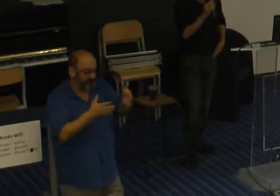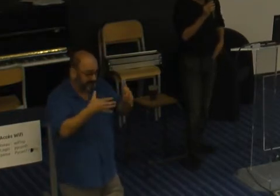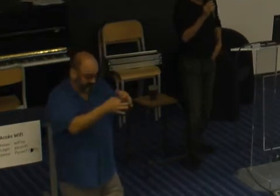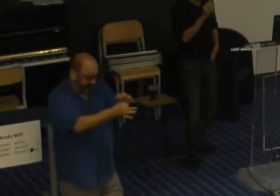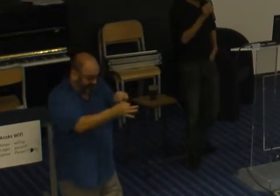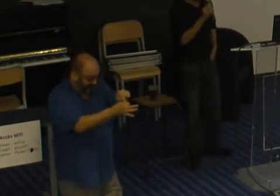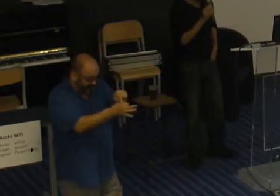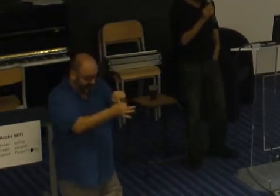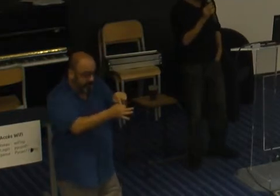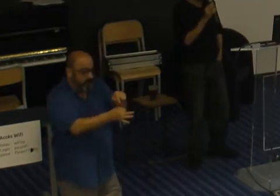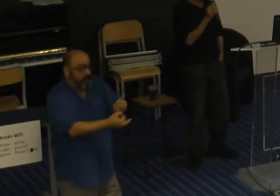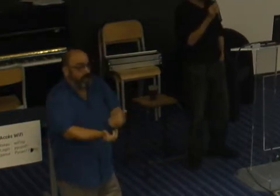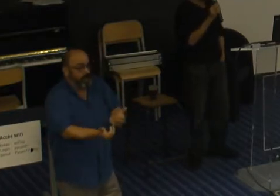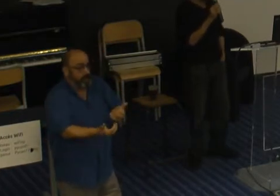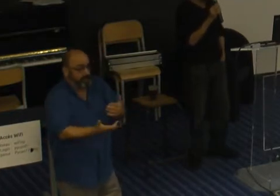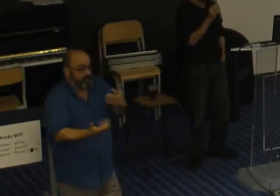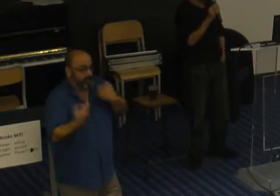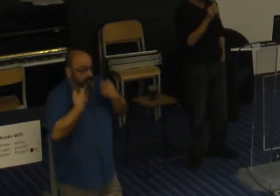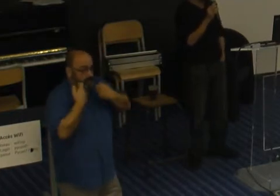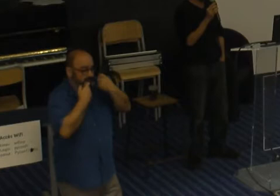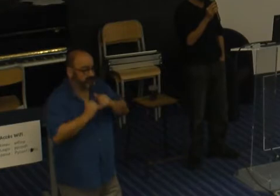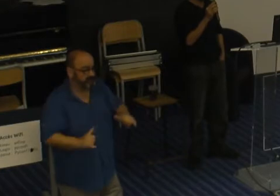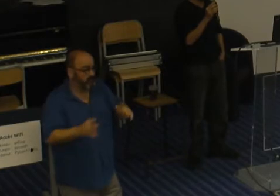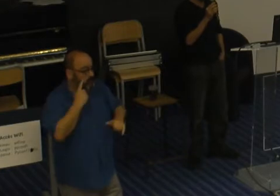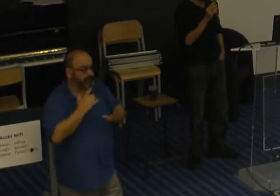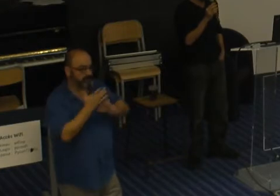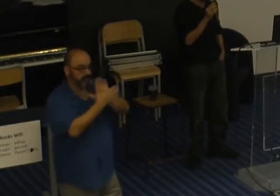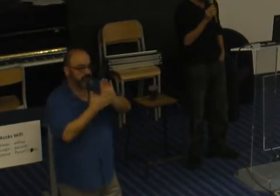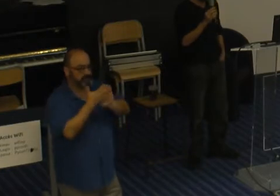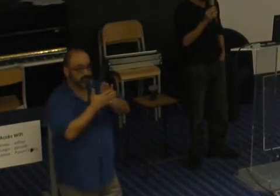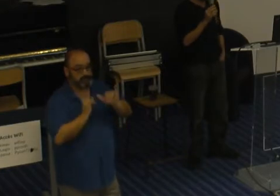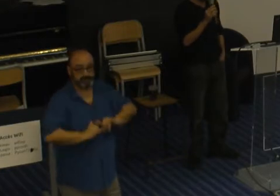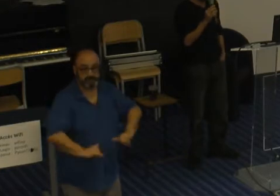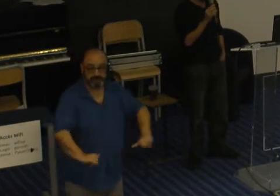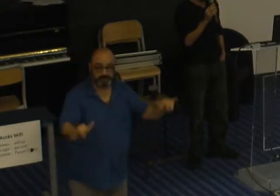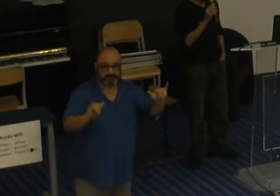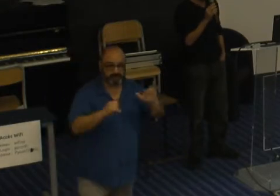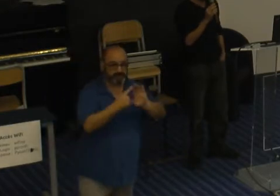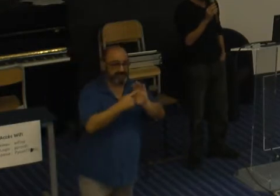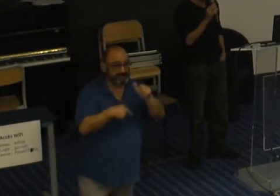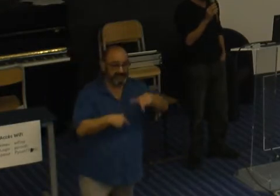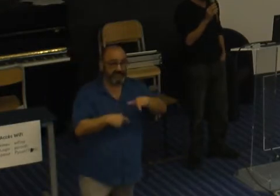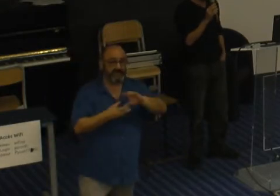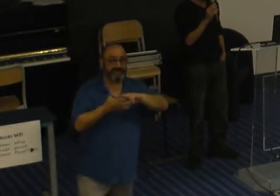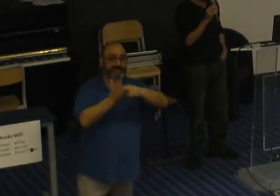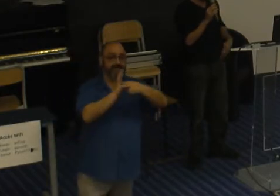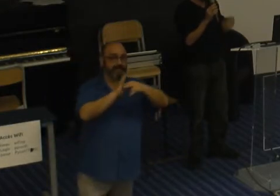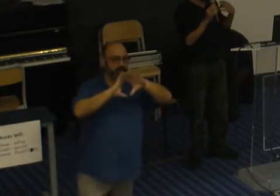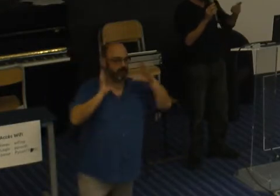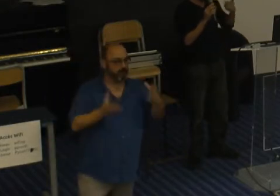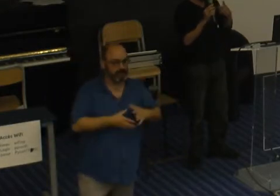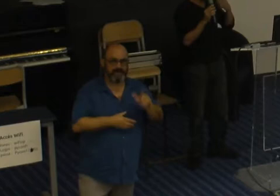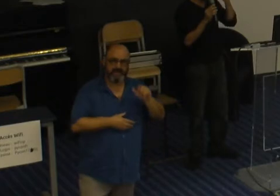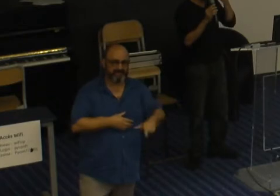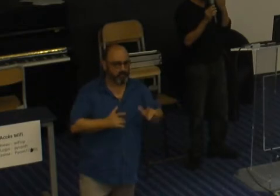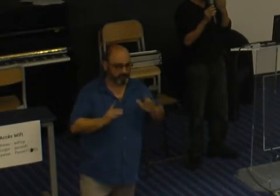Pourtant, c'est eux qui consomment le plus de Botox. Pourquoi ? Parce qu'en fait, tous les gens qui sont dans le milieu tech, ils sont poussés par le jeunisme à vouloir